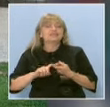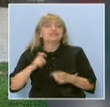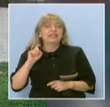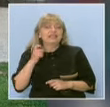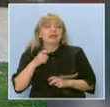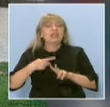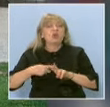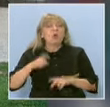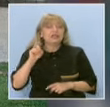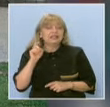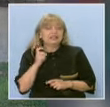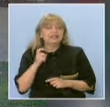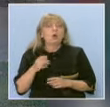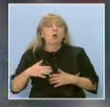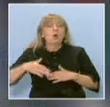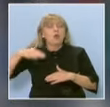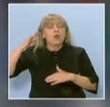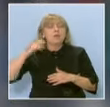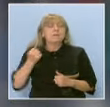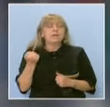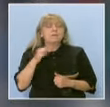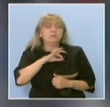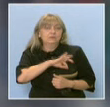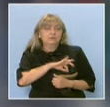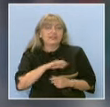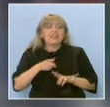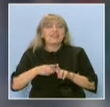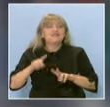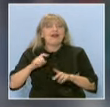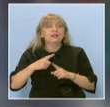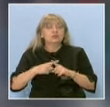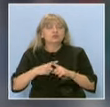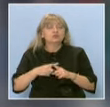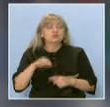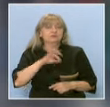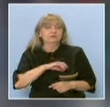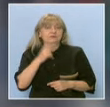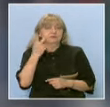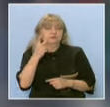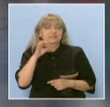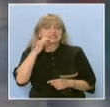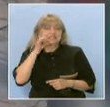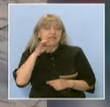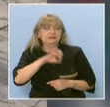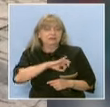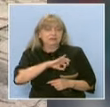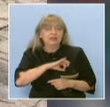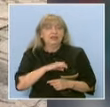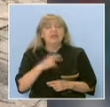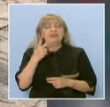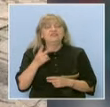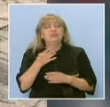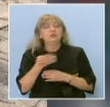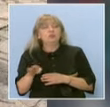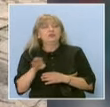Никола Границки. Големият победител Ивайло Христоф е първият, който не само завоюва златото в две последователни години, но и в двете отделни